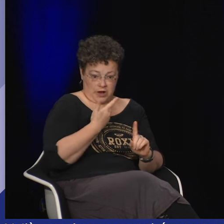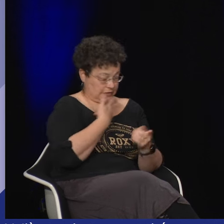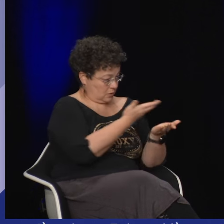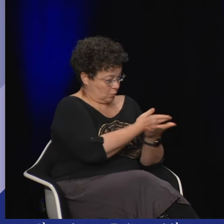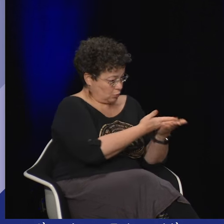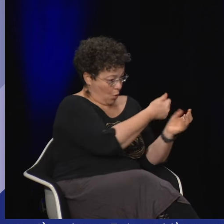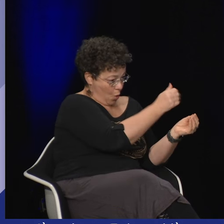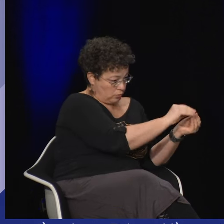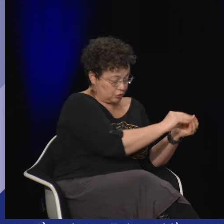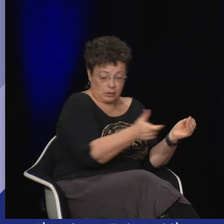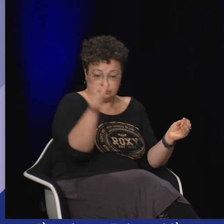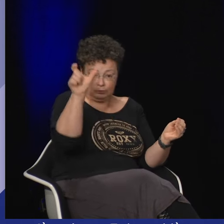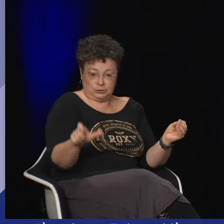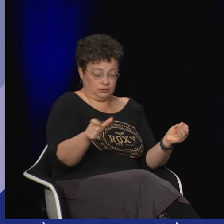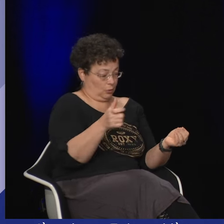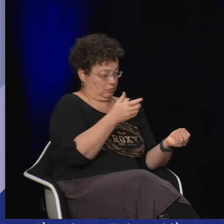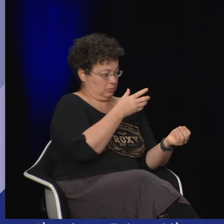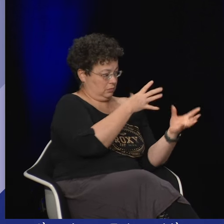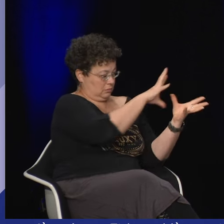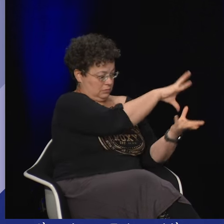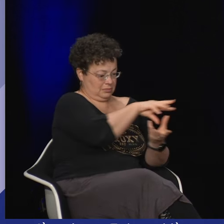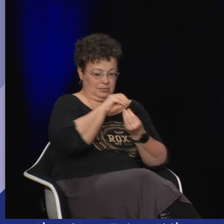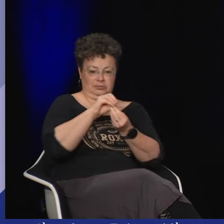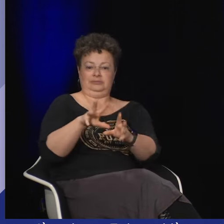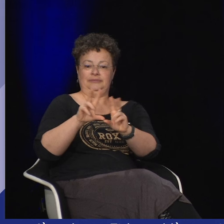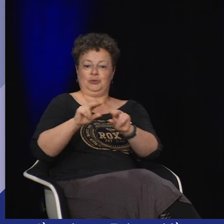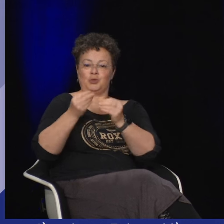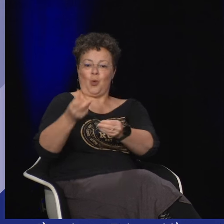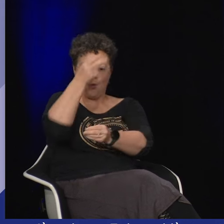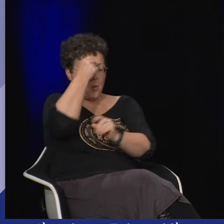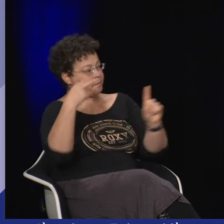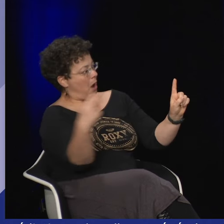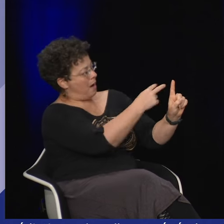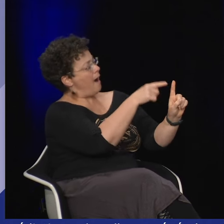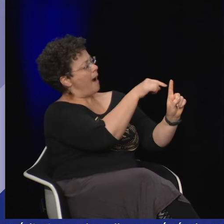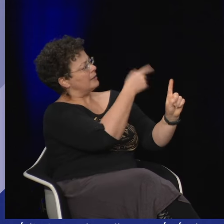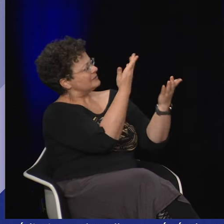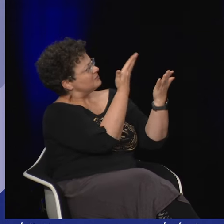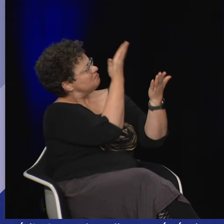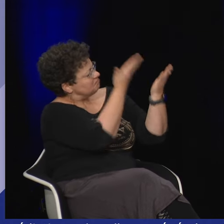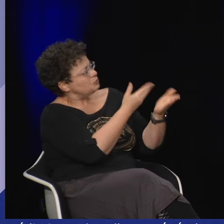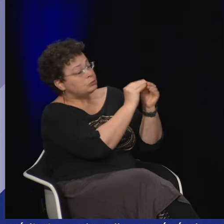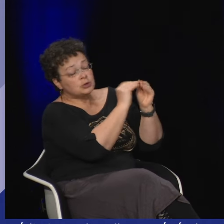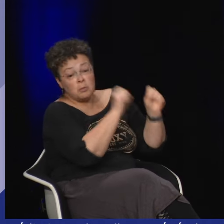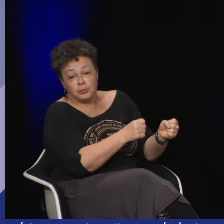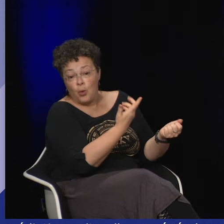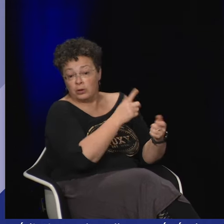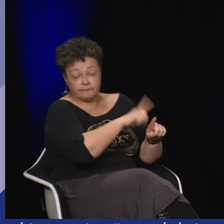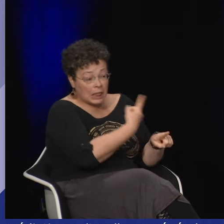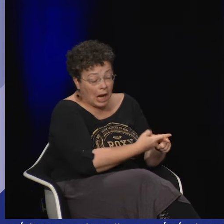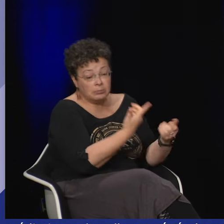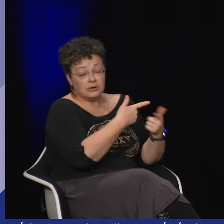qu'est-ce que c'est qu'est que ça veut dire on a un objet et une personne et on lui transmet on fait un passage entre un objet